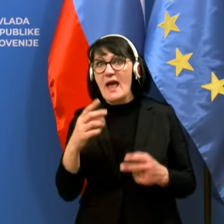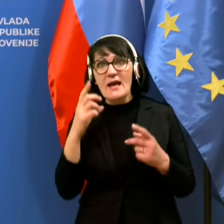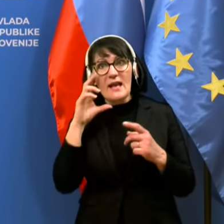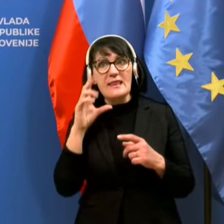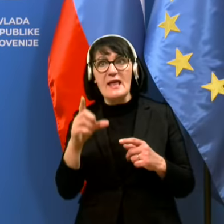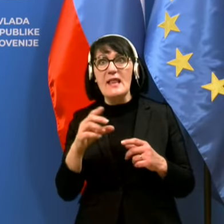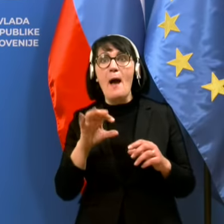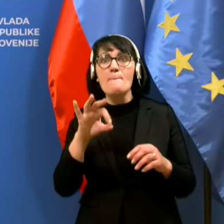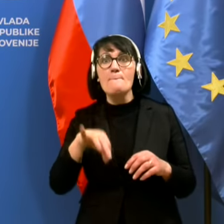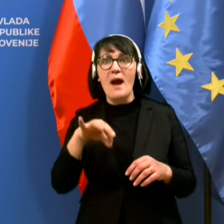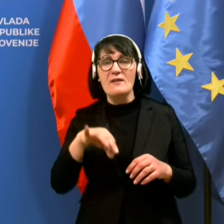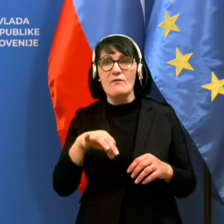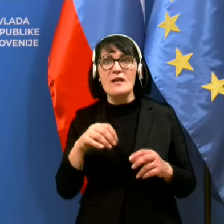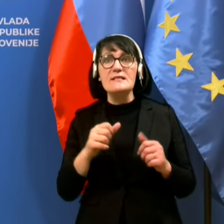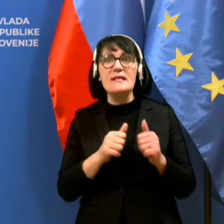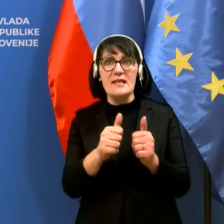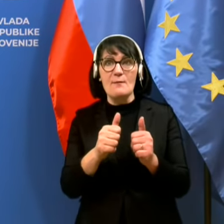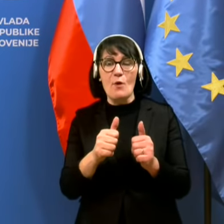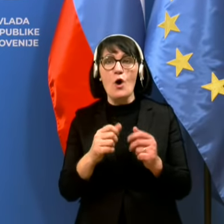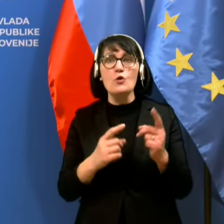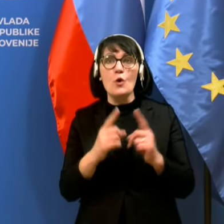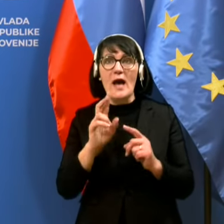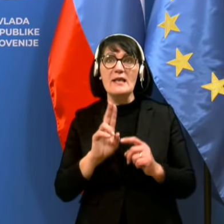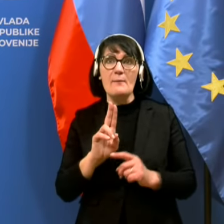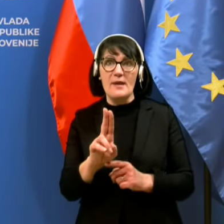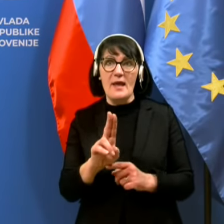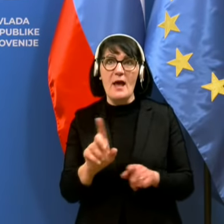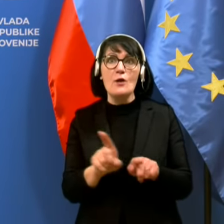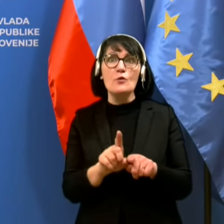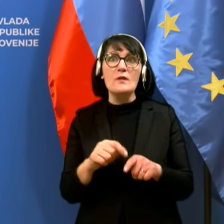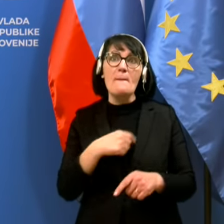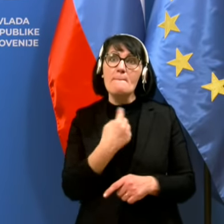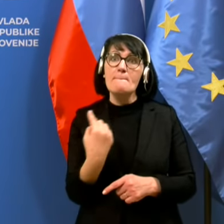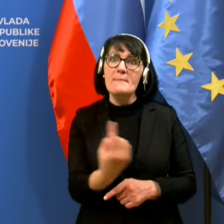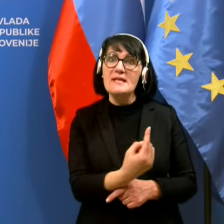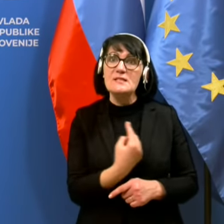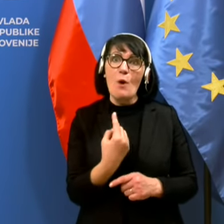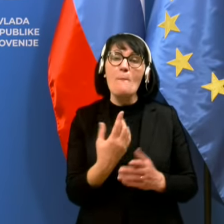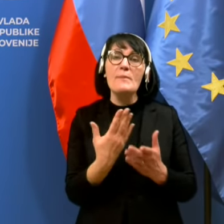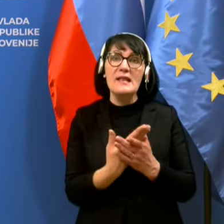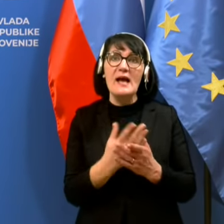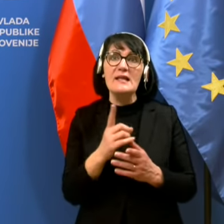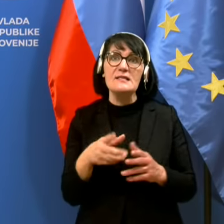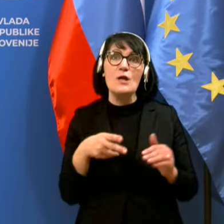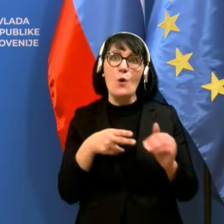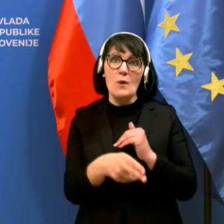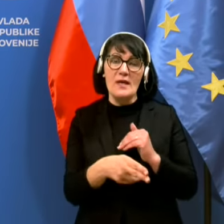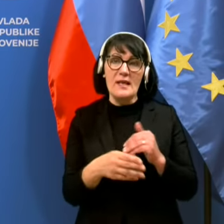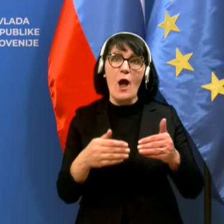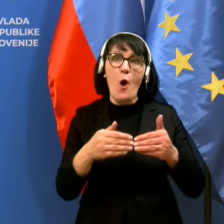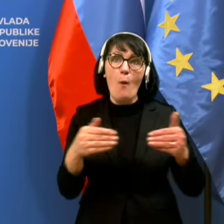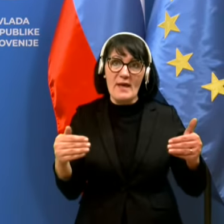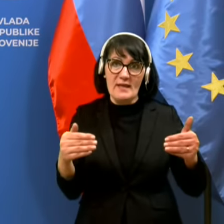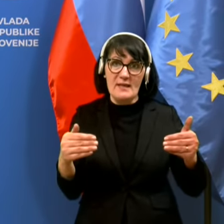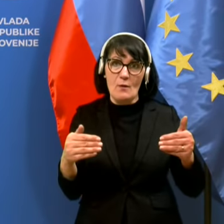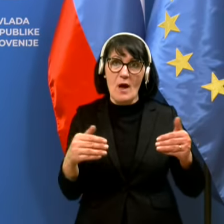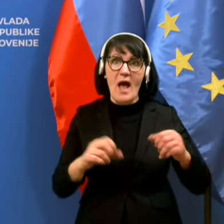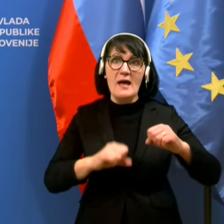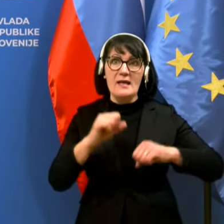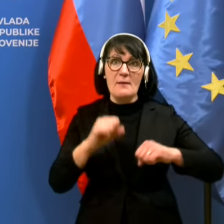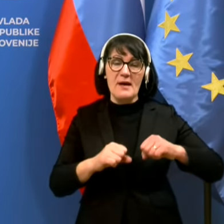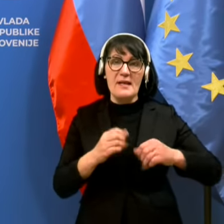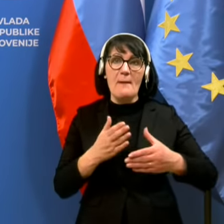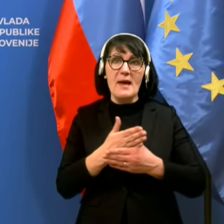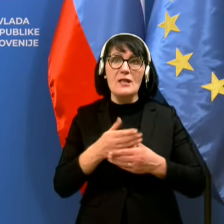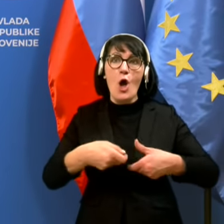pač dogajanje naprej. Epidemiologi smo tudi predlagali, da se ukine omejitev gibanja med